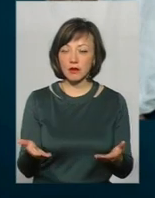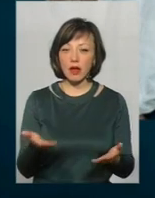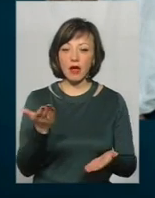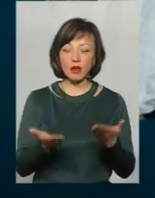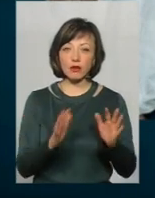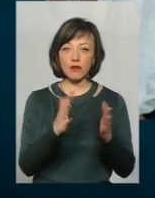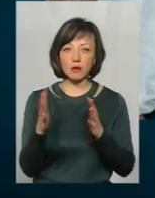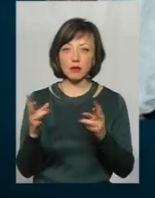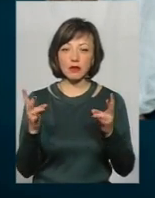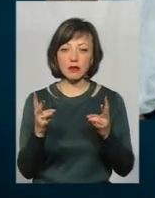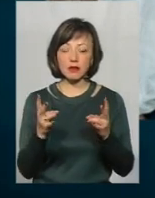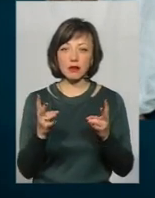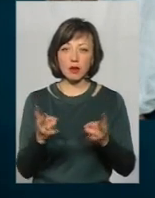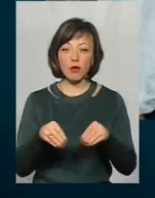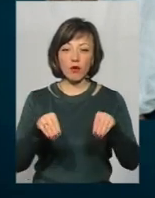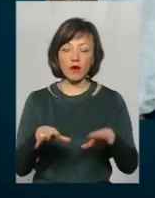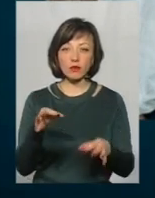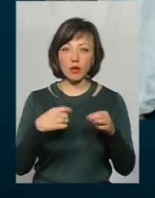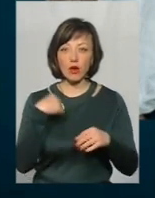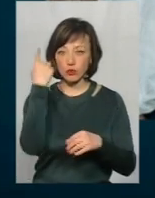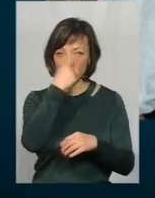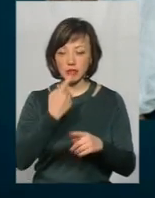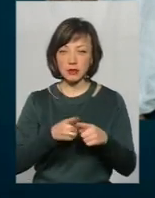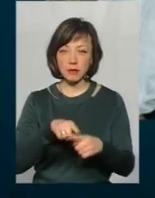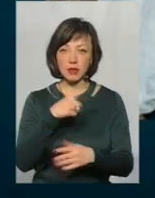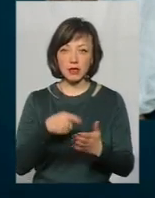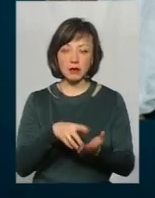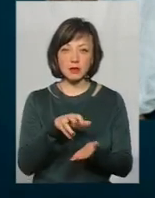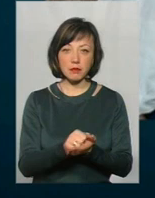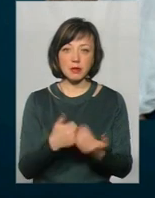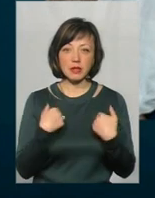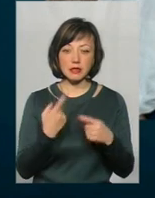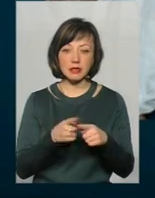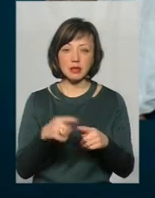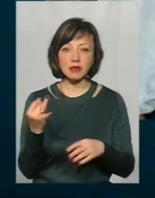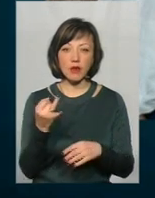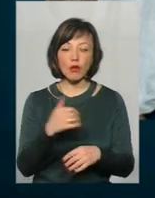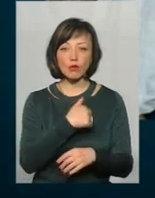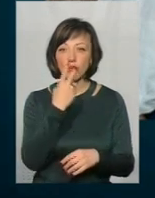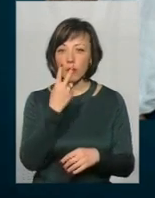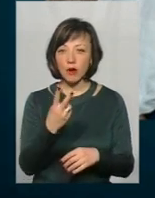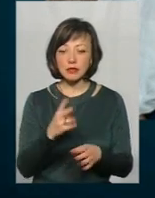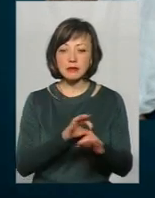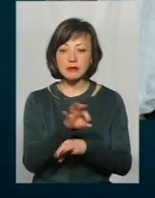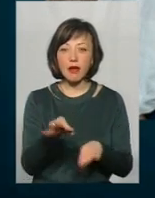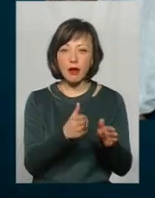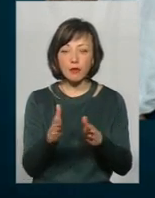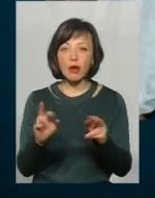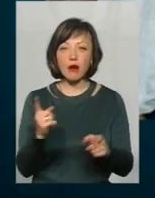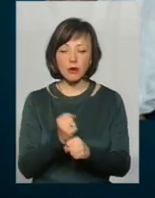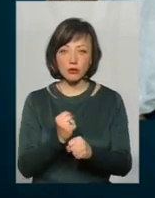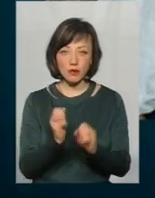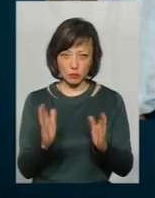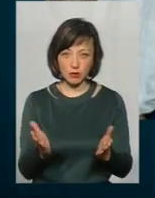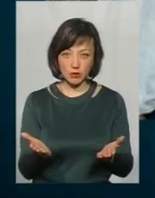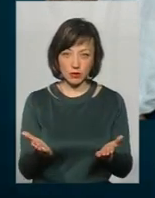випадки стребо-хвалу суду, я особисто буду цим питанням займатися, бо мені це цікаво. Я хочу побачити саму схему, як вона має працювати,